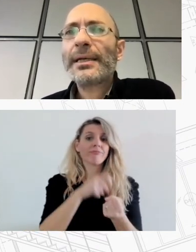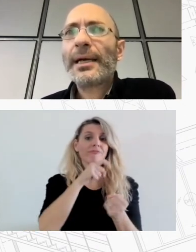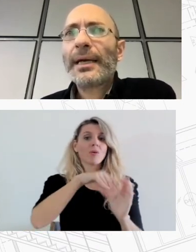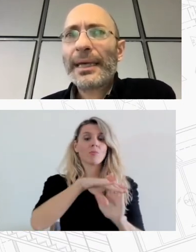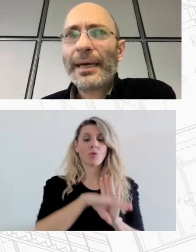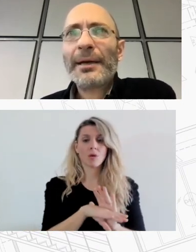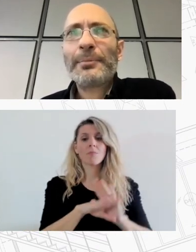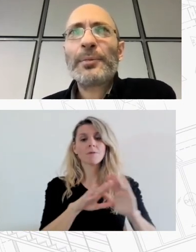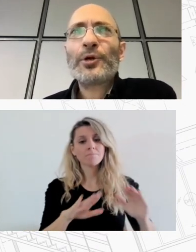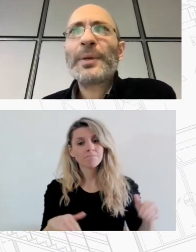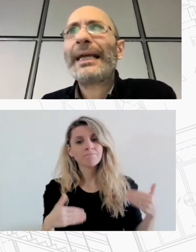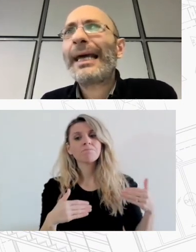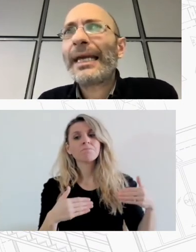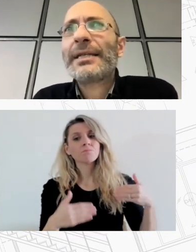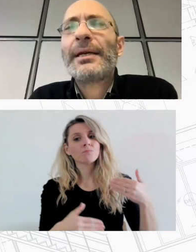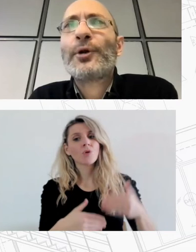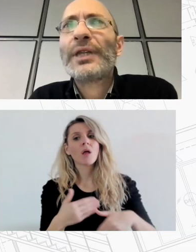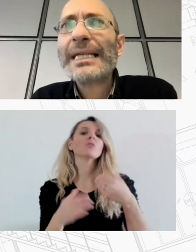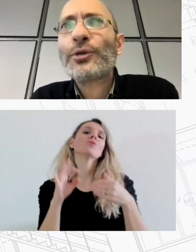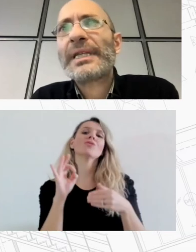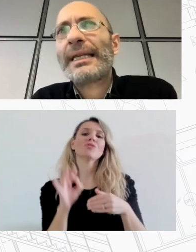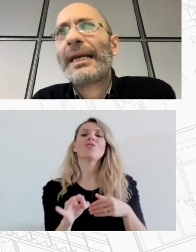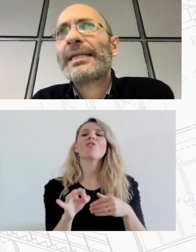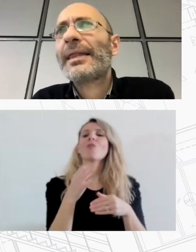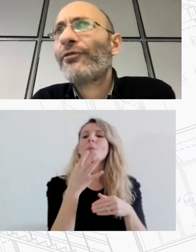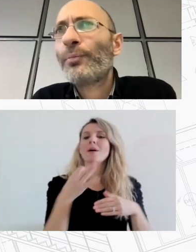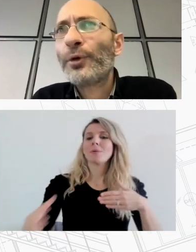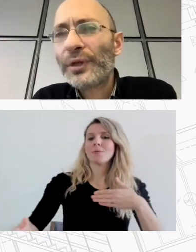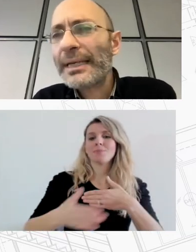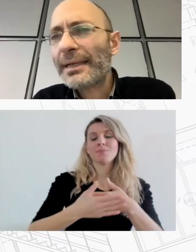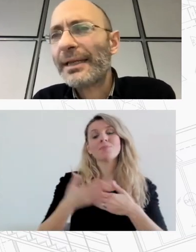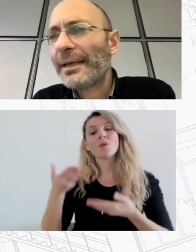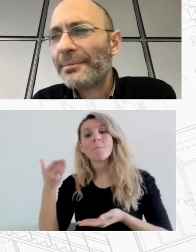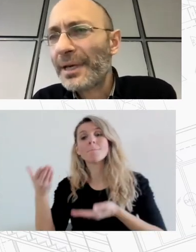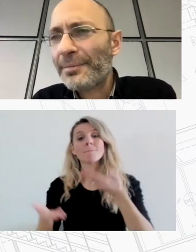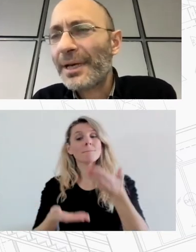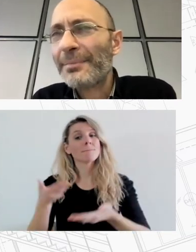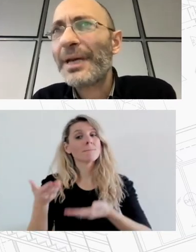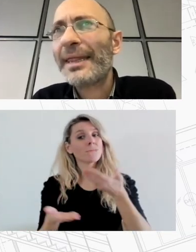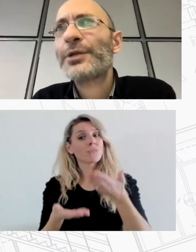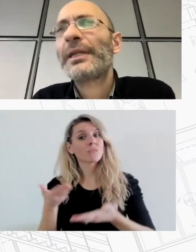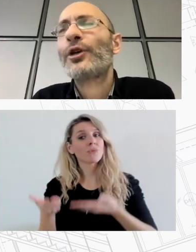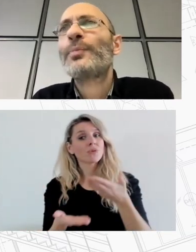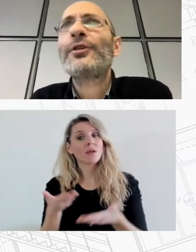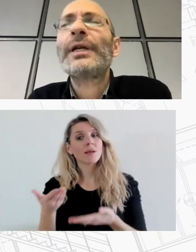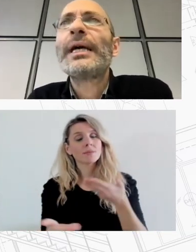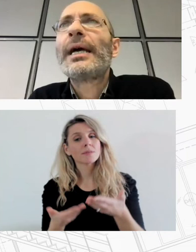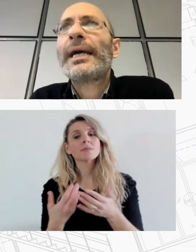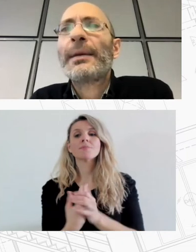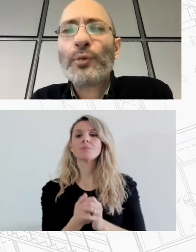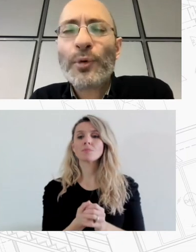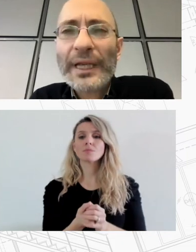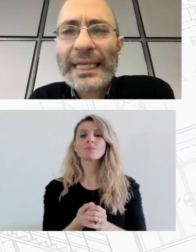Προχωρώντας προς μια κατάληξη οι προτάσεις τις οποίες καταλέξετε διαφοροποιούνται είτε με μια δέσμη τελος πάντων